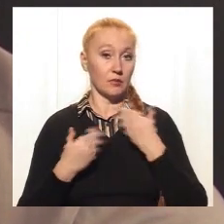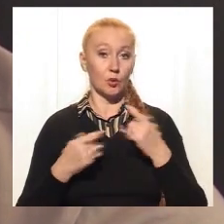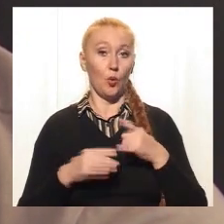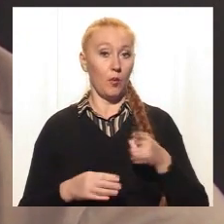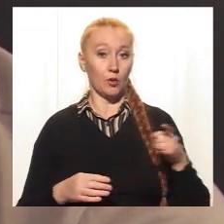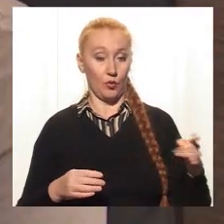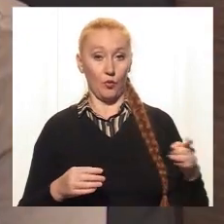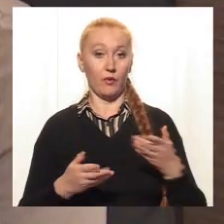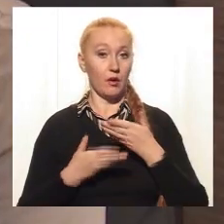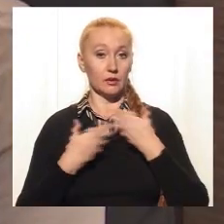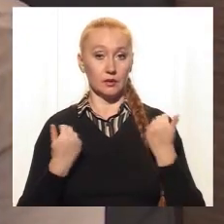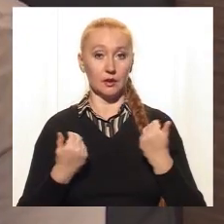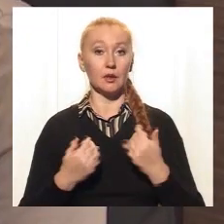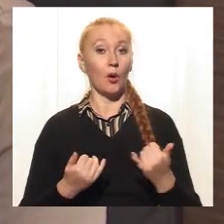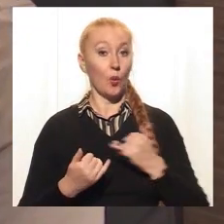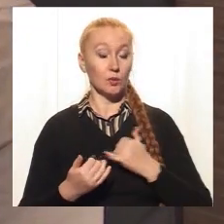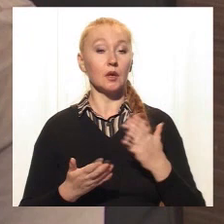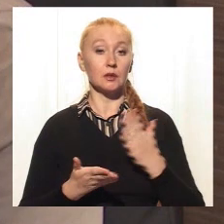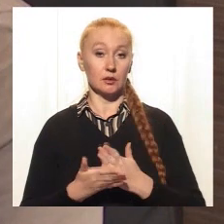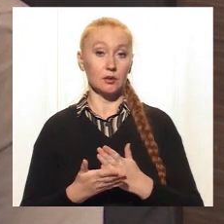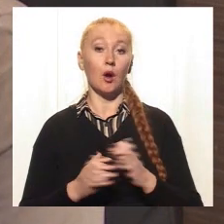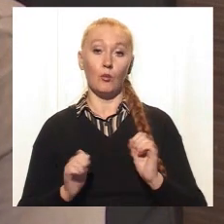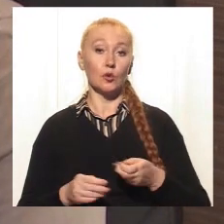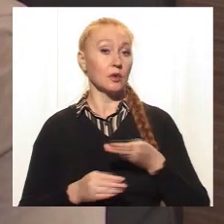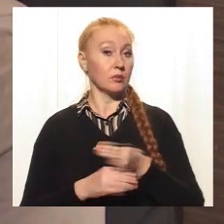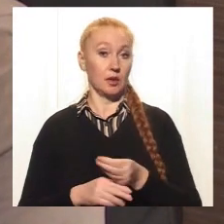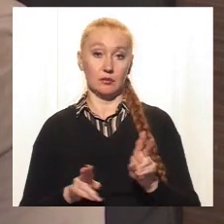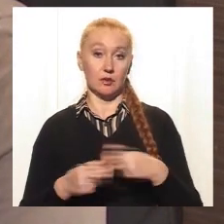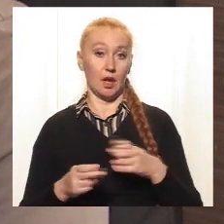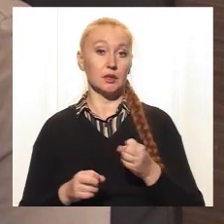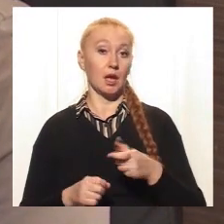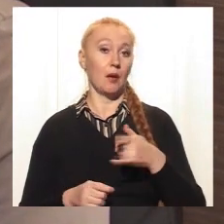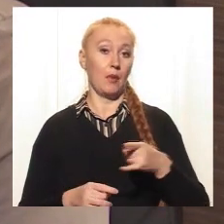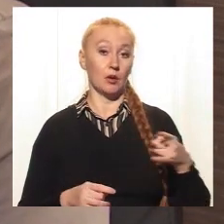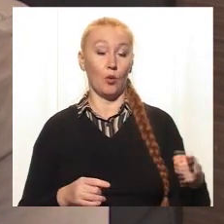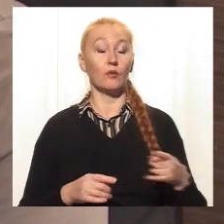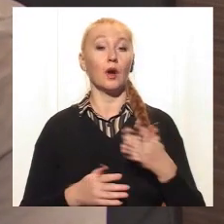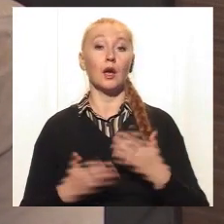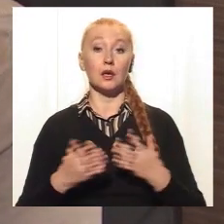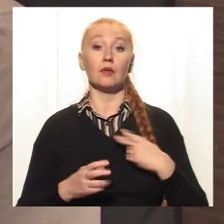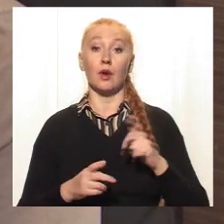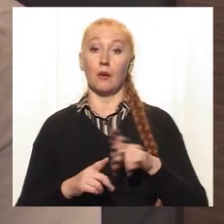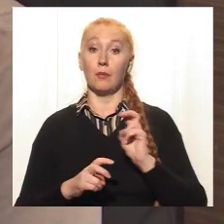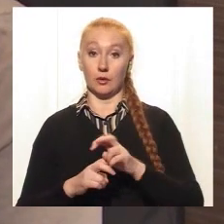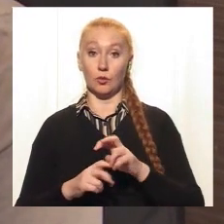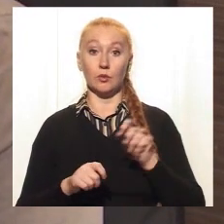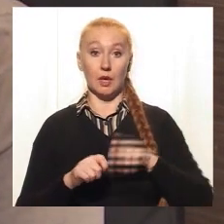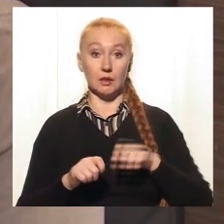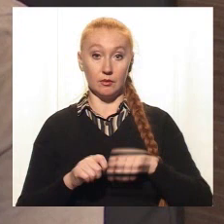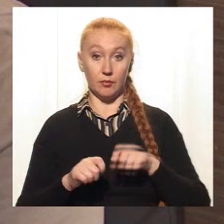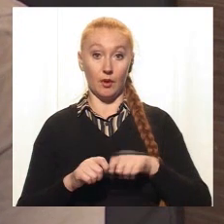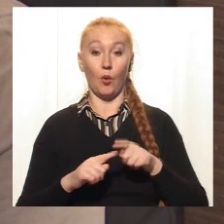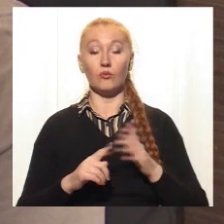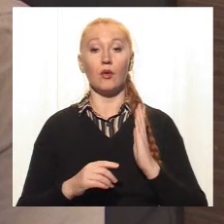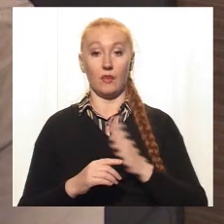парковкам не вистачує. Тобто у нас зараз можна не платити за парковки. Якщо ви підійдете до інспектору, то інспектор